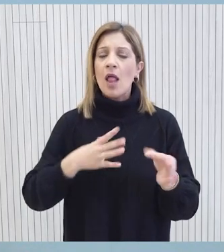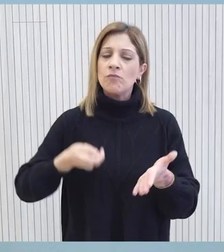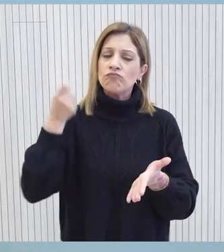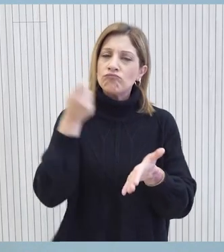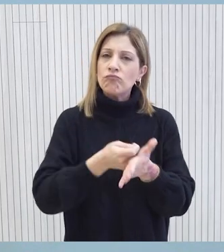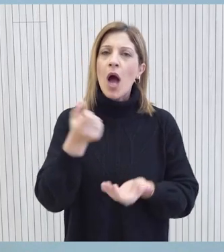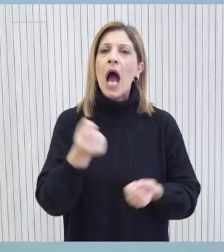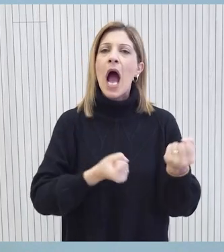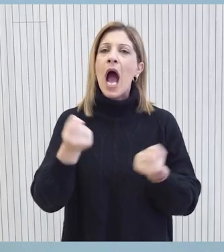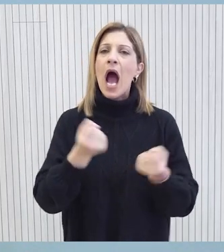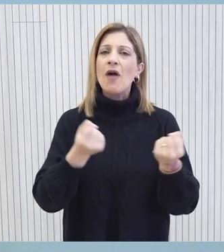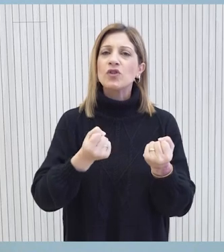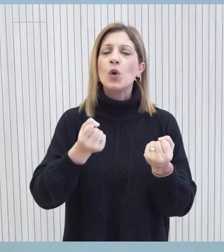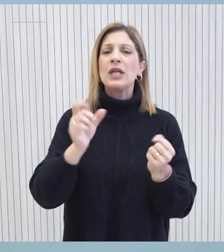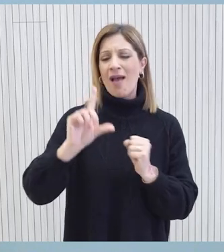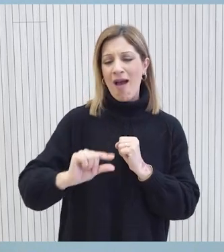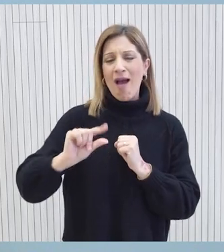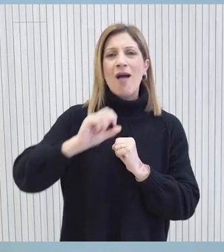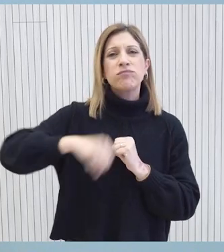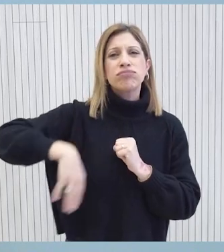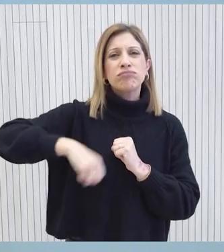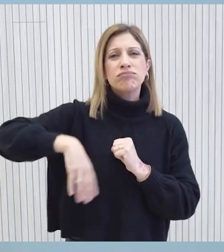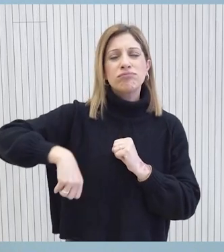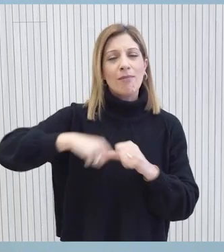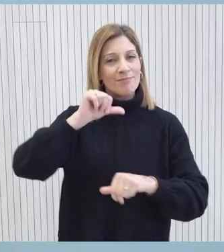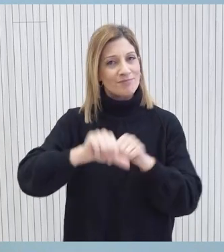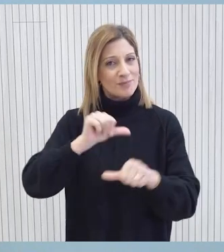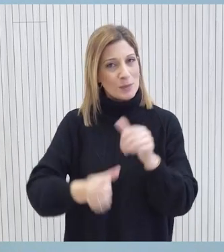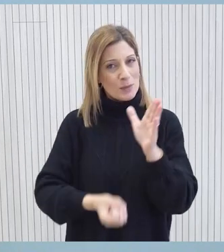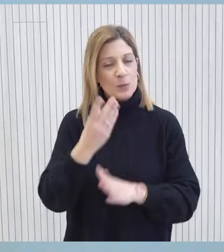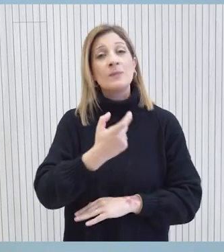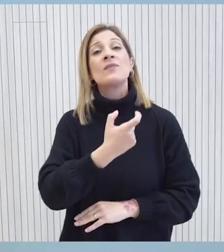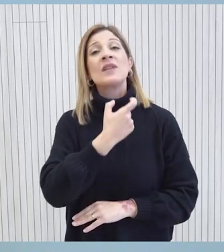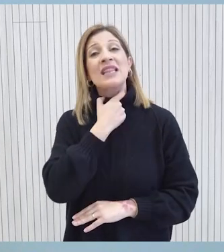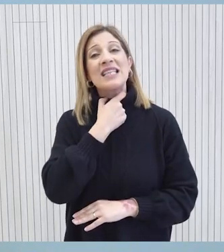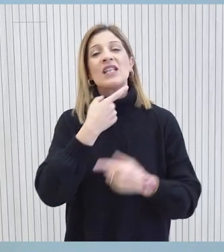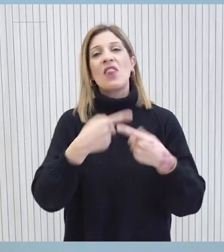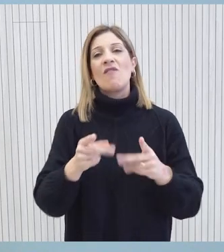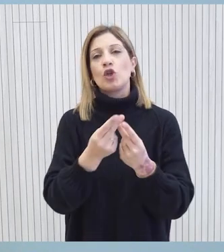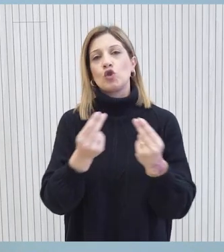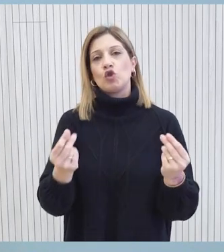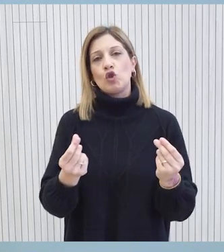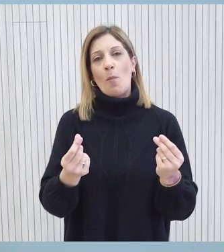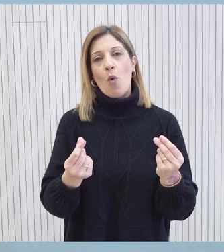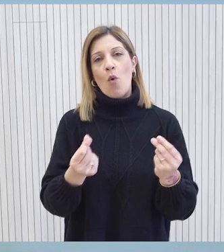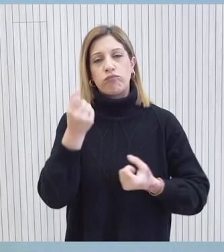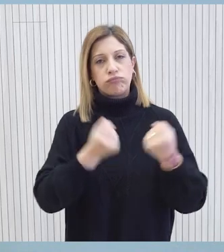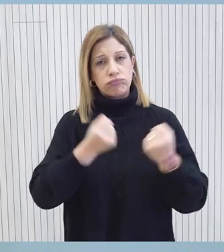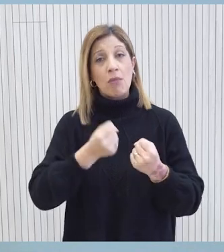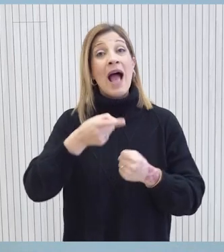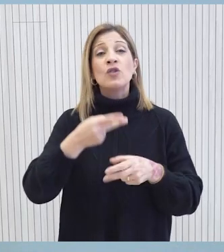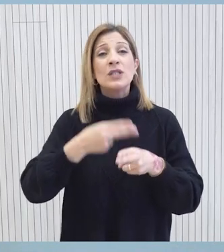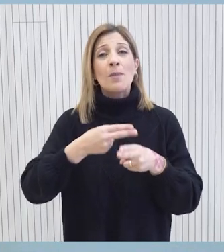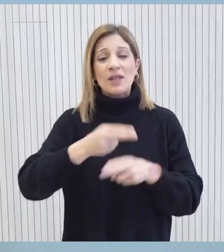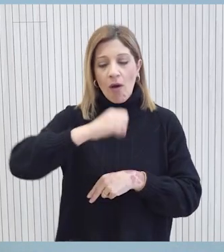οχημάτων με μηδενικές ή χαμηλές εκπομπές ρήπων και της χρήσης εναλλακτικών τρόπων διακίνησης, επιτυχάνοντας έτσι η μείωση των